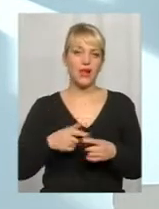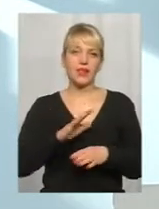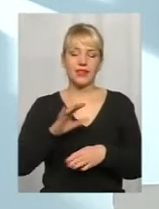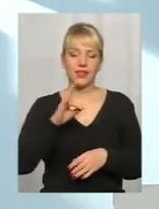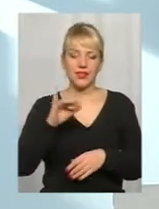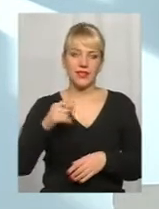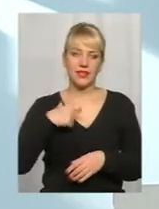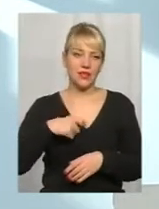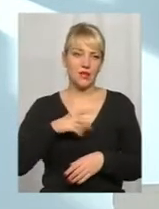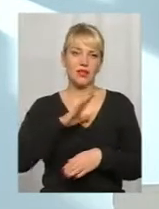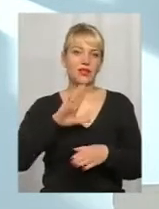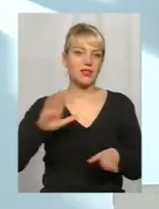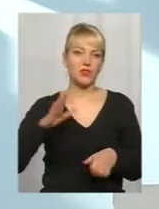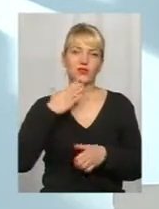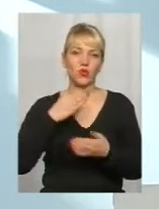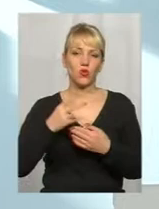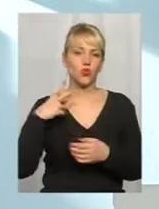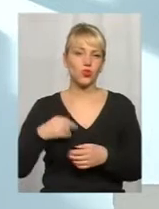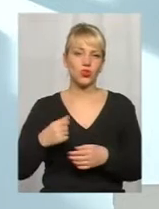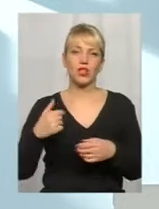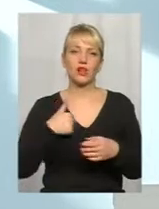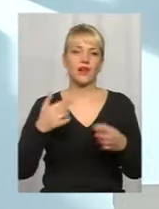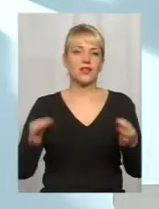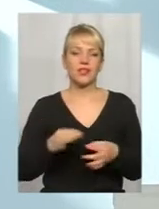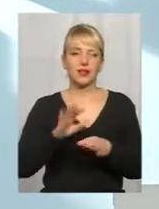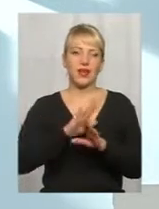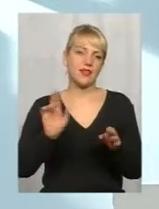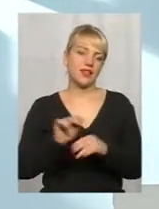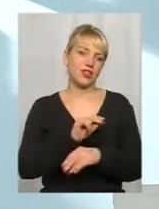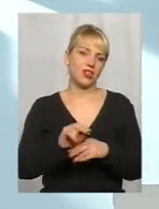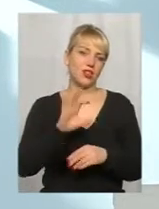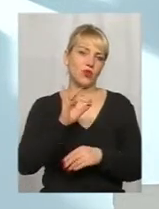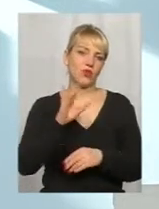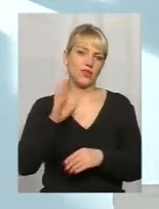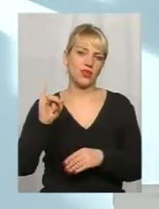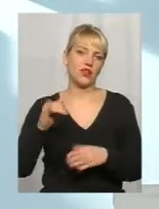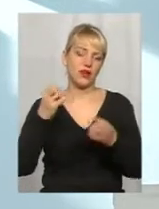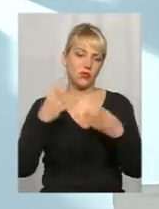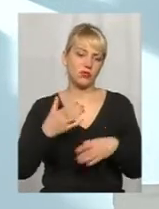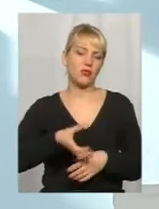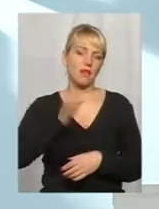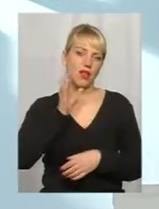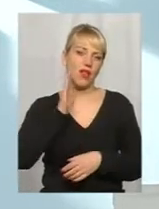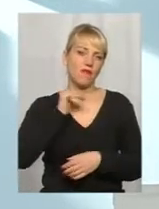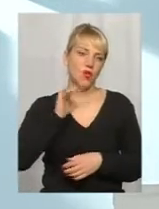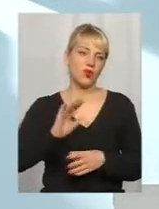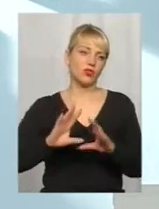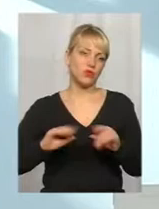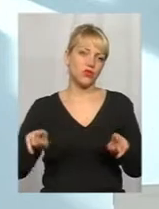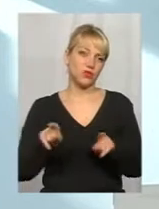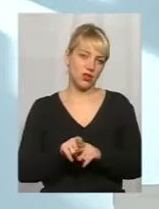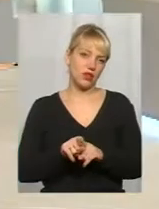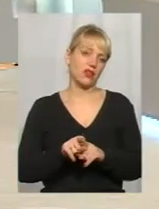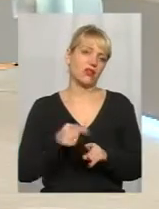дочку я у РВІ ніколи не лечила, ніколи і ничем. Я, действительно, просто пила воду, і все, ми, в принципі, с ней, і